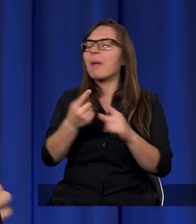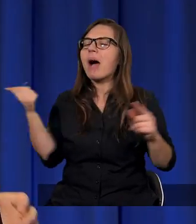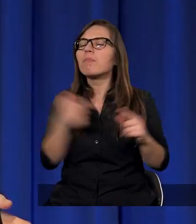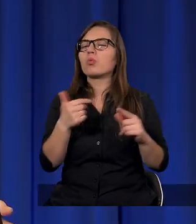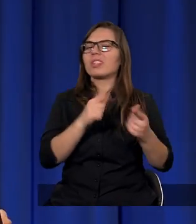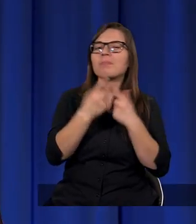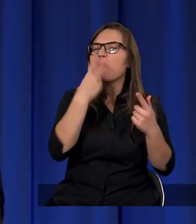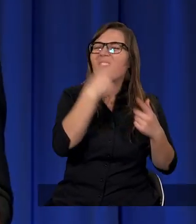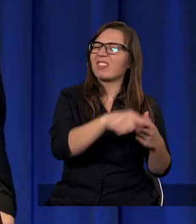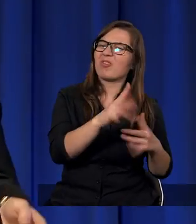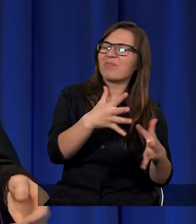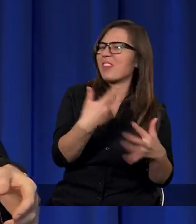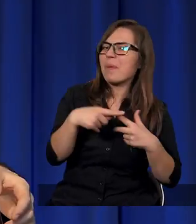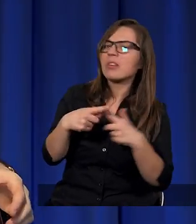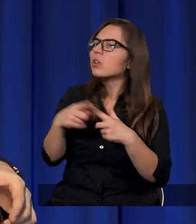następowały.